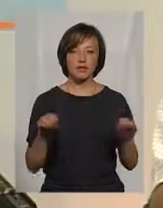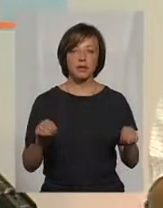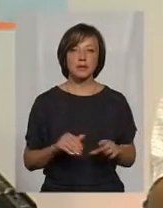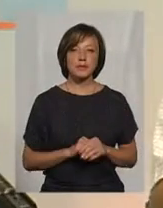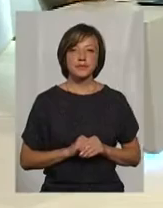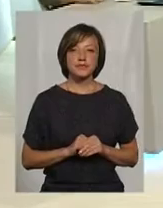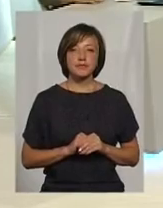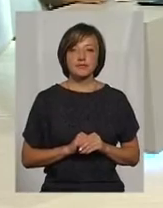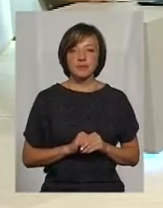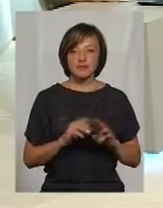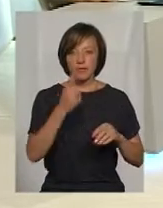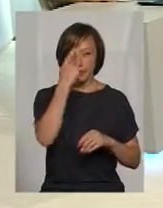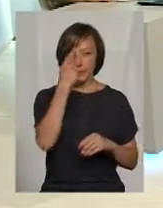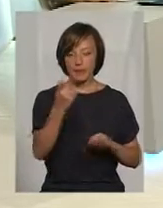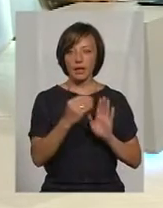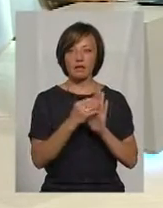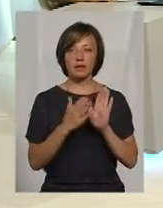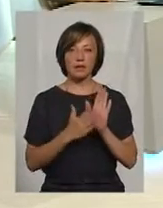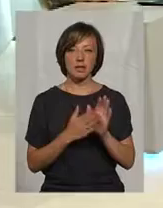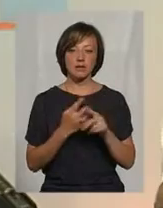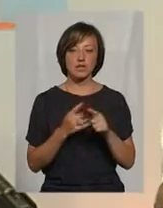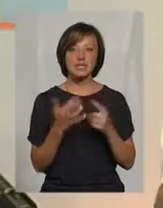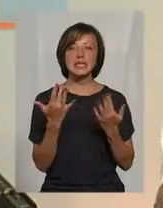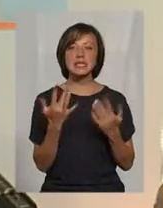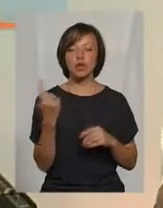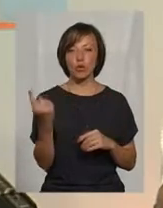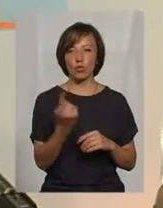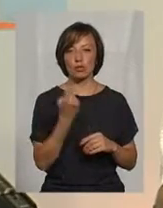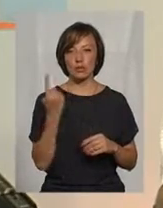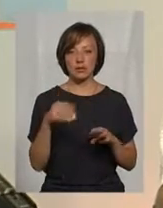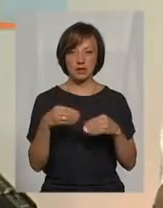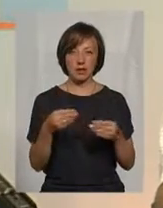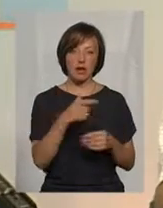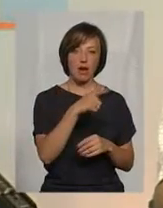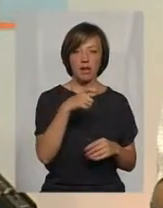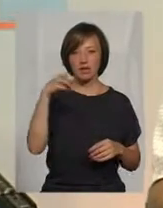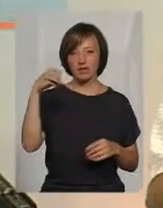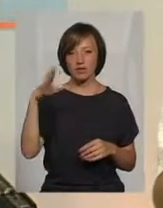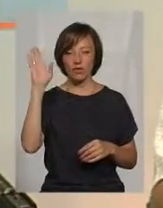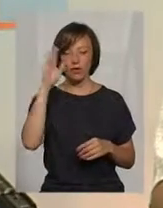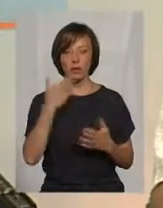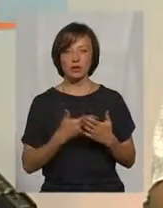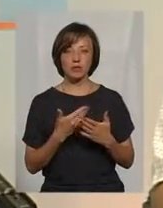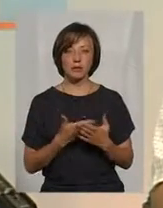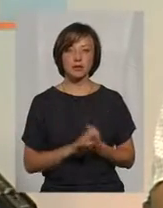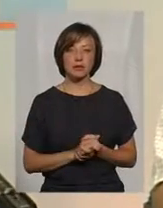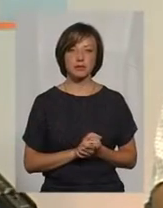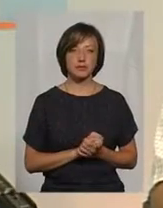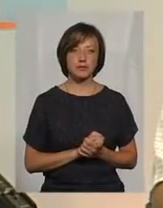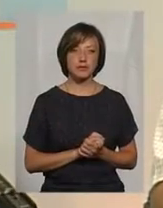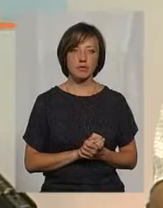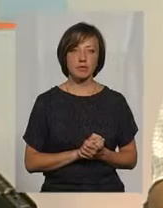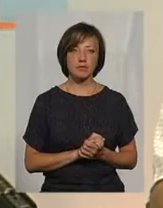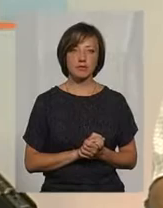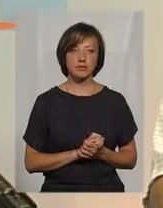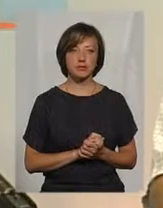ви ввели облік цей і повідомляли організацію, яка надає цю послугу, шляхом поведення цих показників